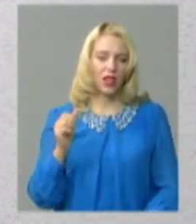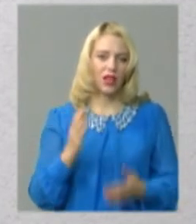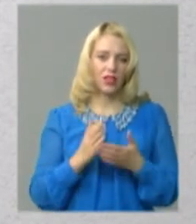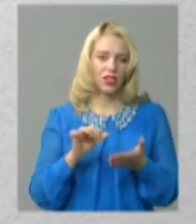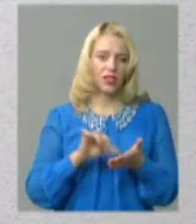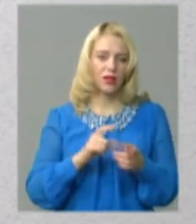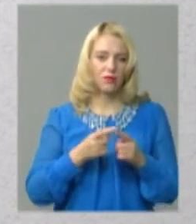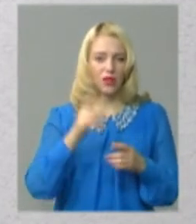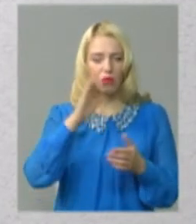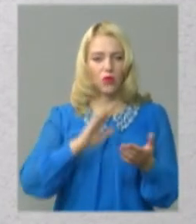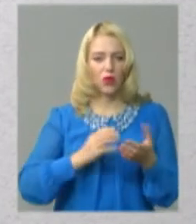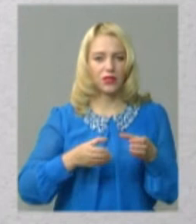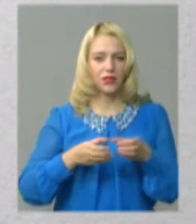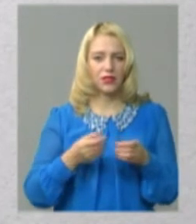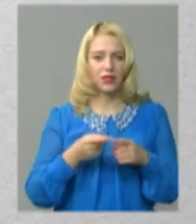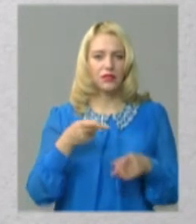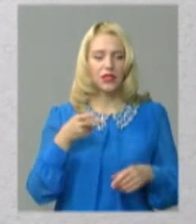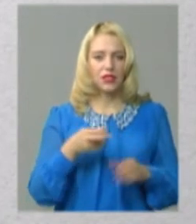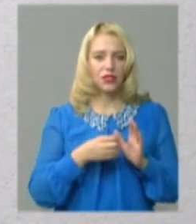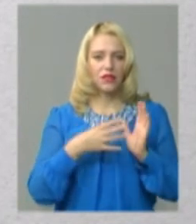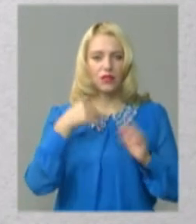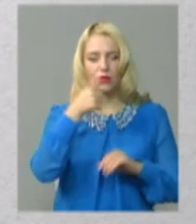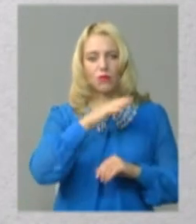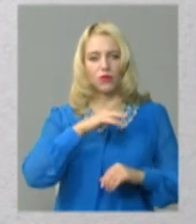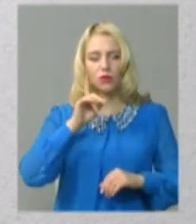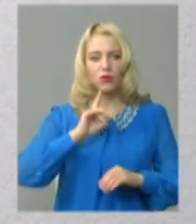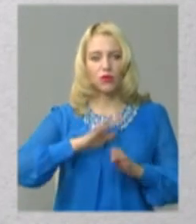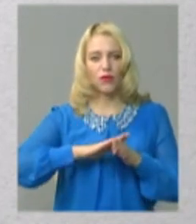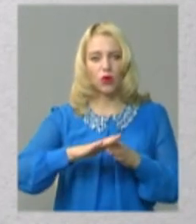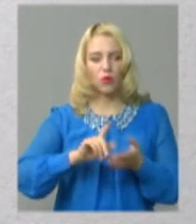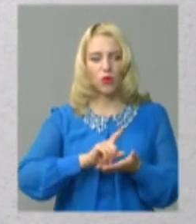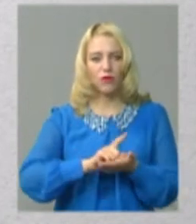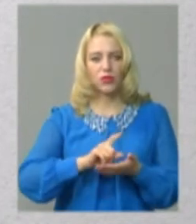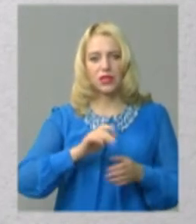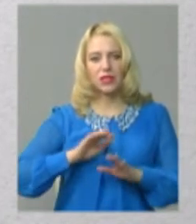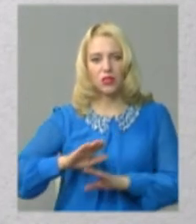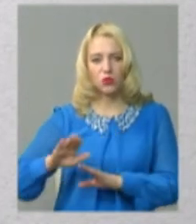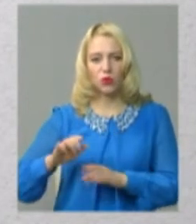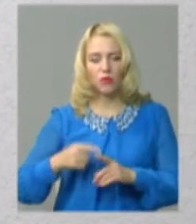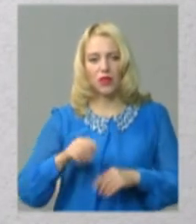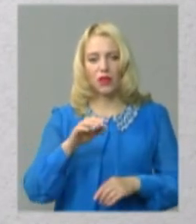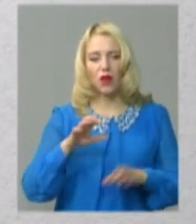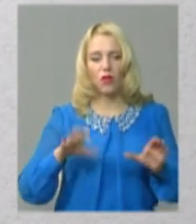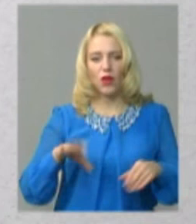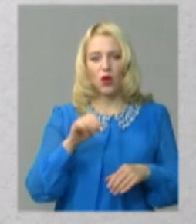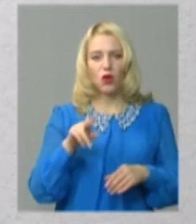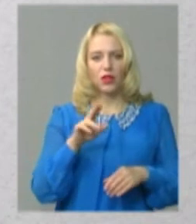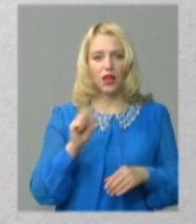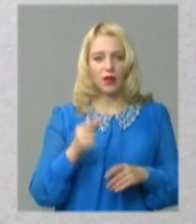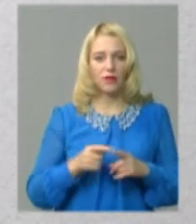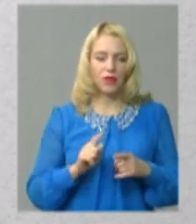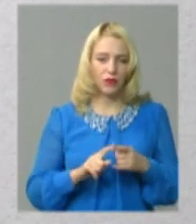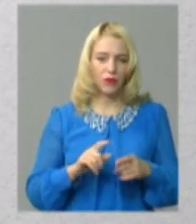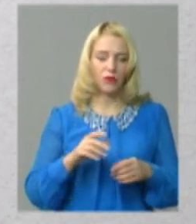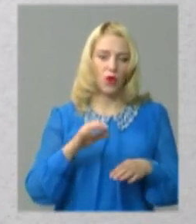членом цієї політсили У 2019 році був тимчасово виконуючим обов'язки заступника голови ОДА Олександр